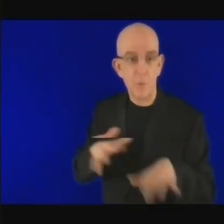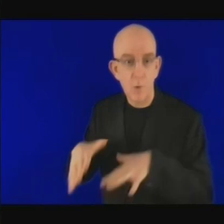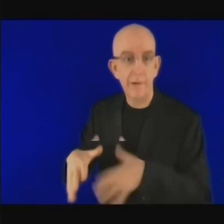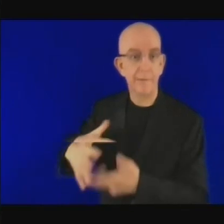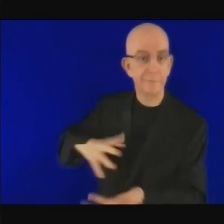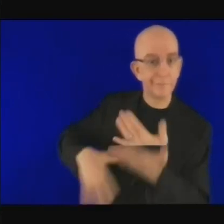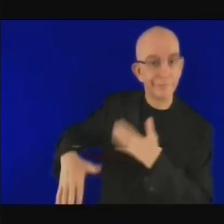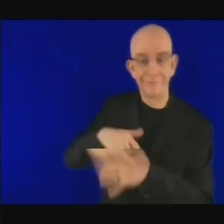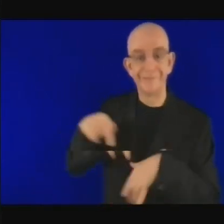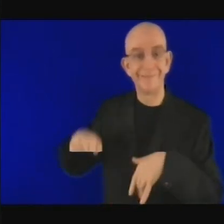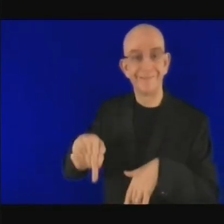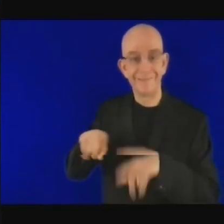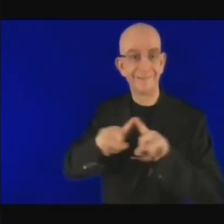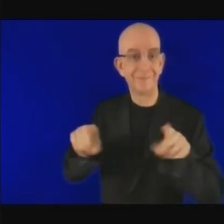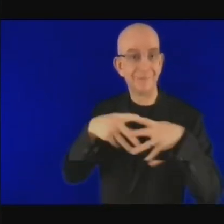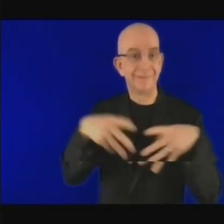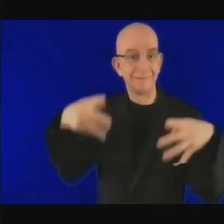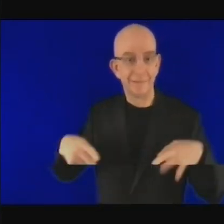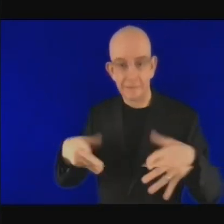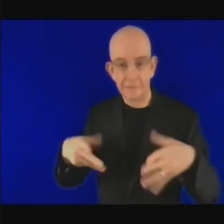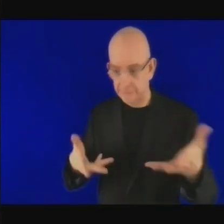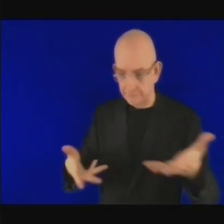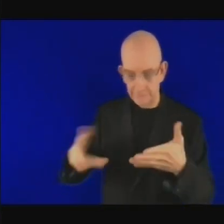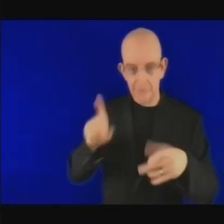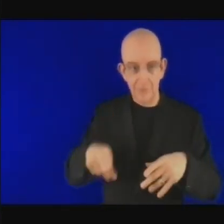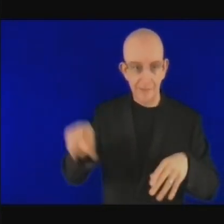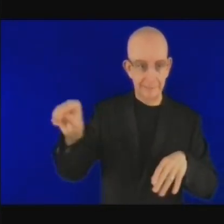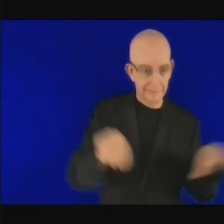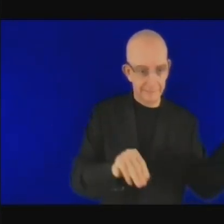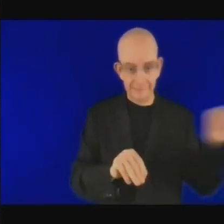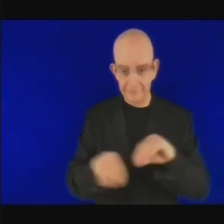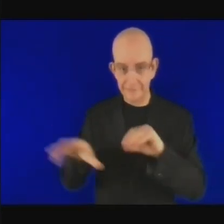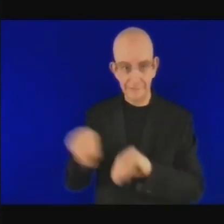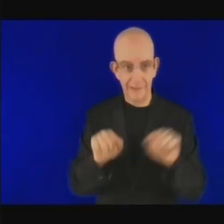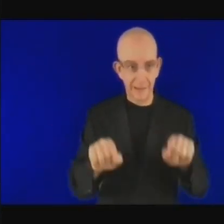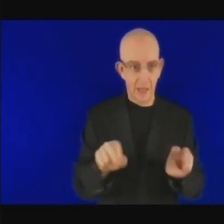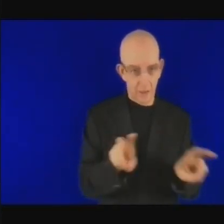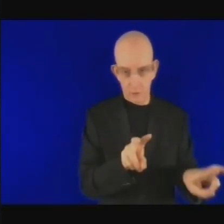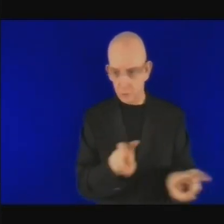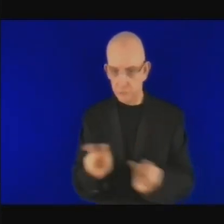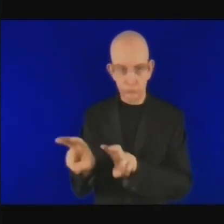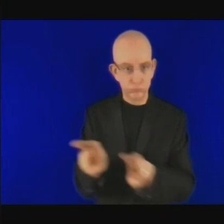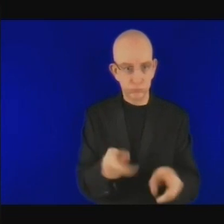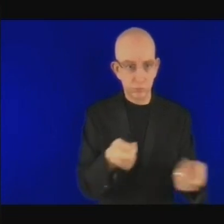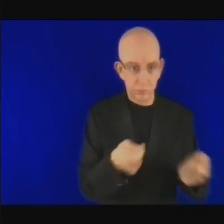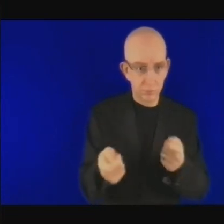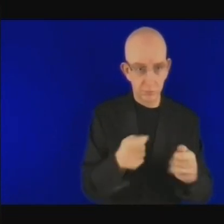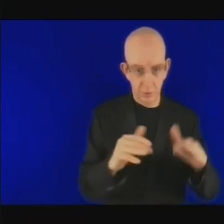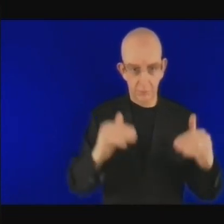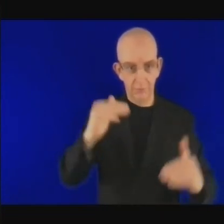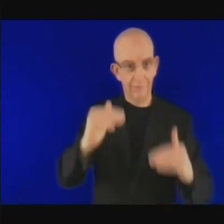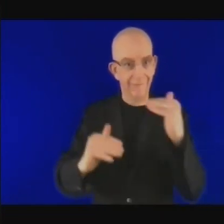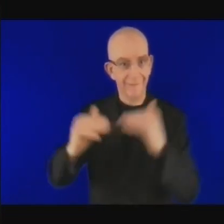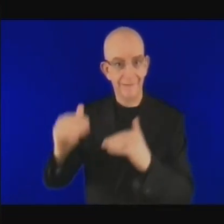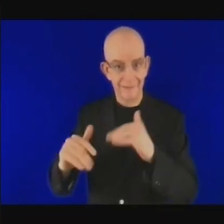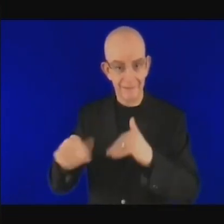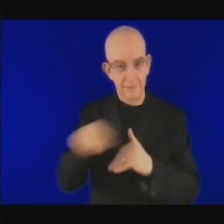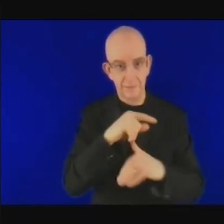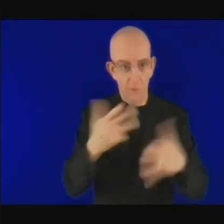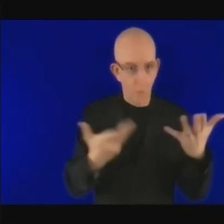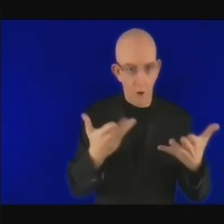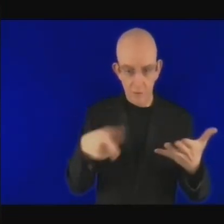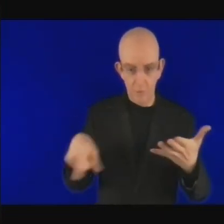réglementer encadrer les incertitudes qu'on introduit du fait de ces sources d'énergie fluctuantes alors